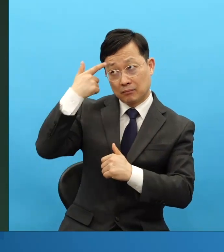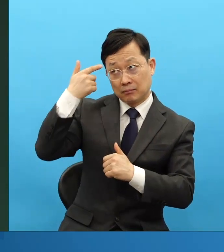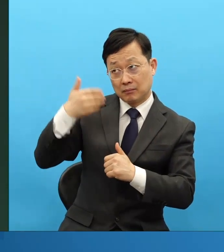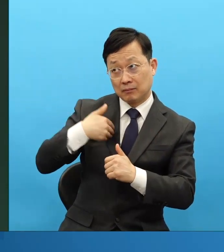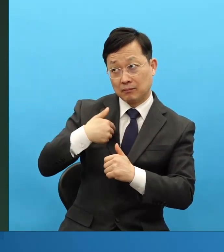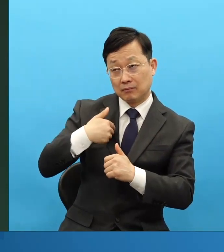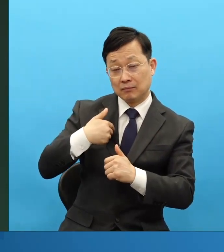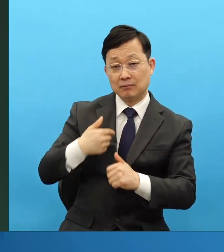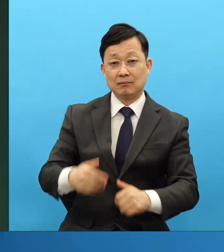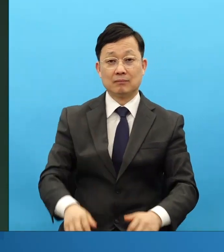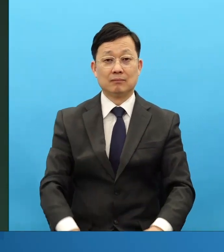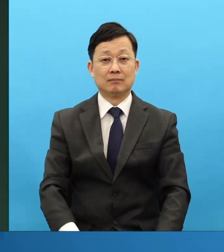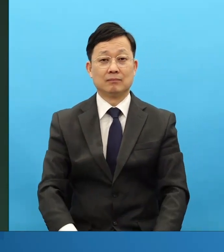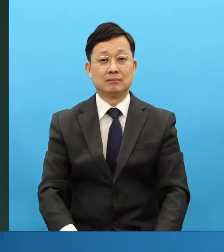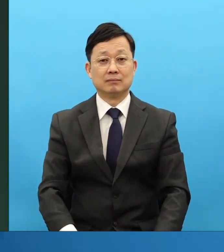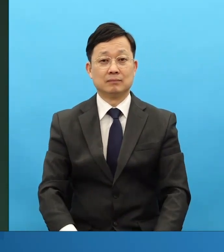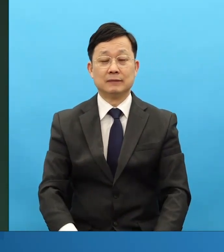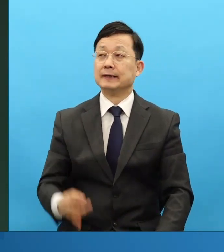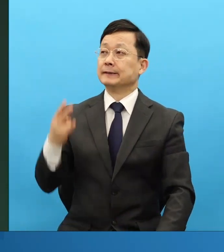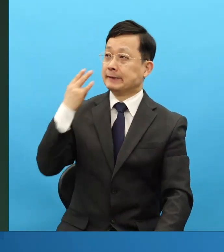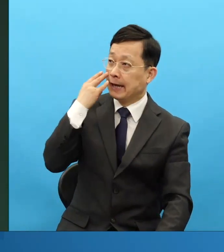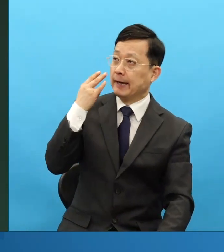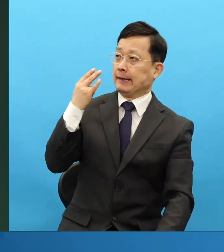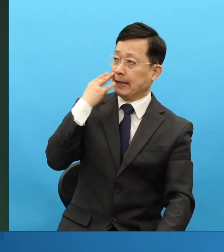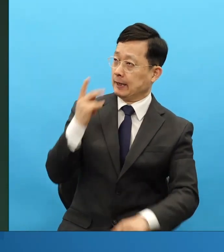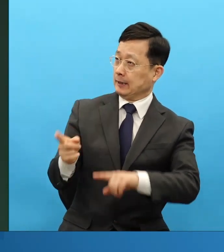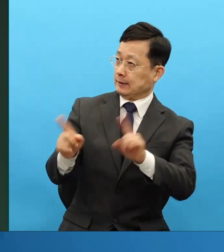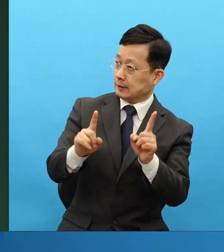오늘 또 신앙생을 이상하게 합니다. 예 살 수 있습니다.